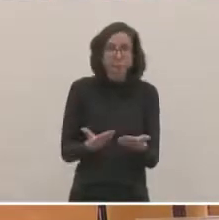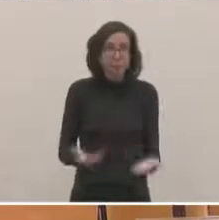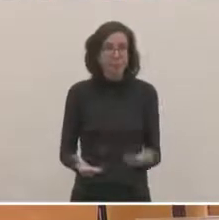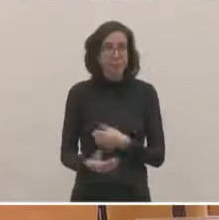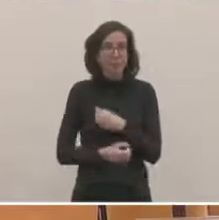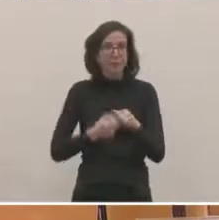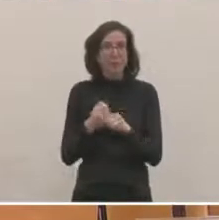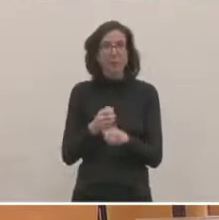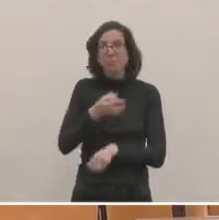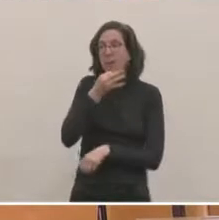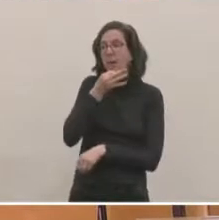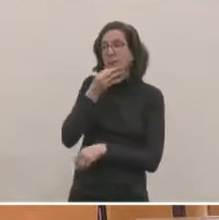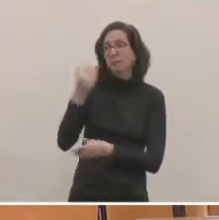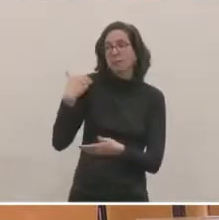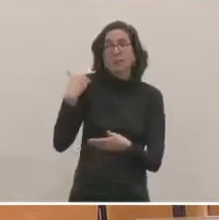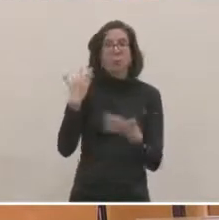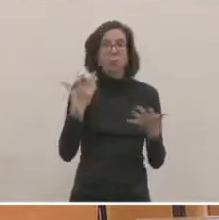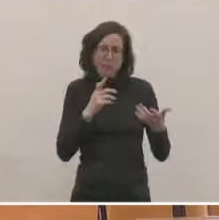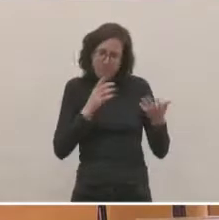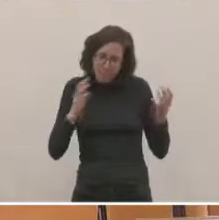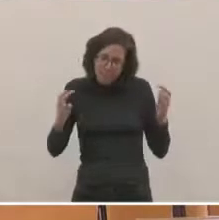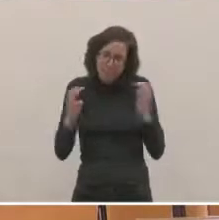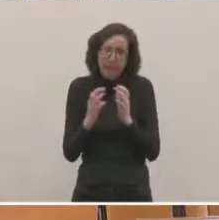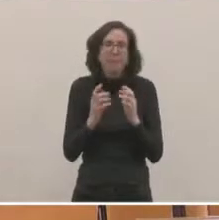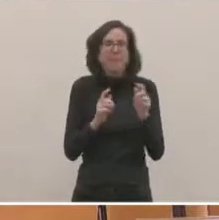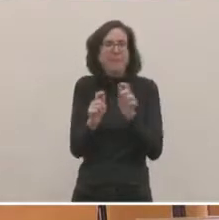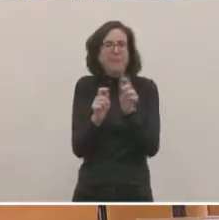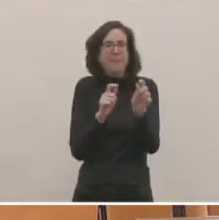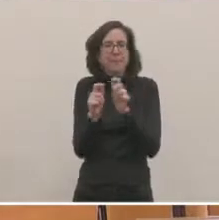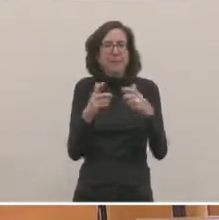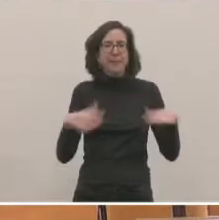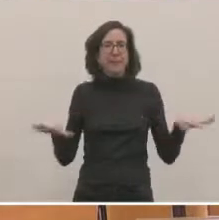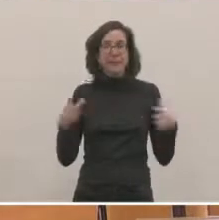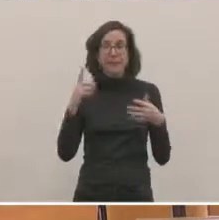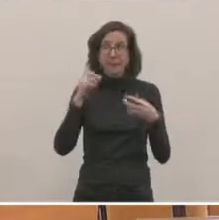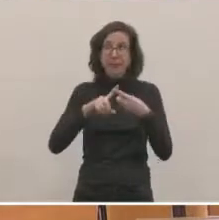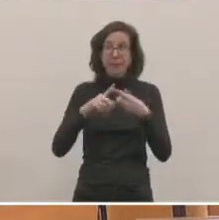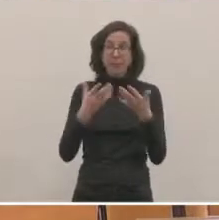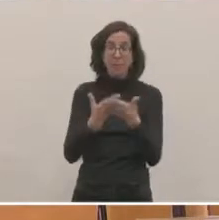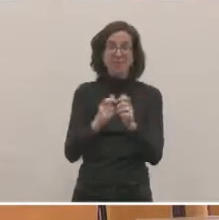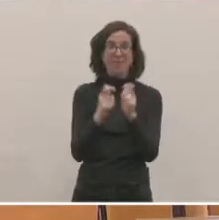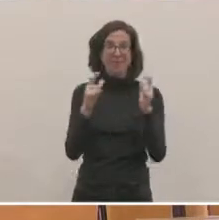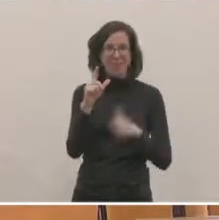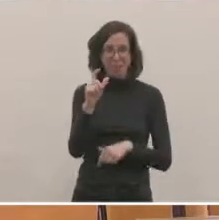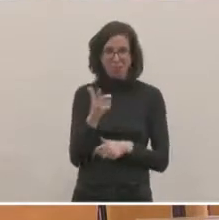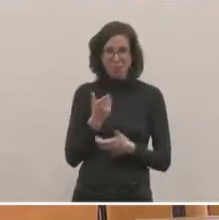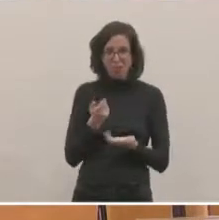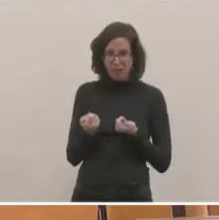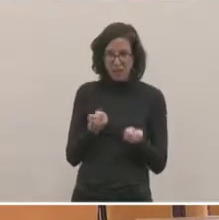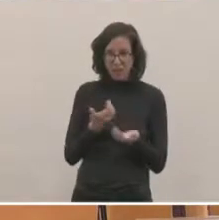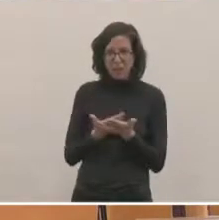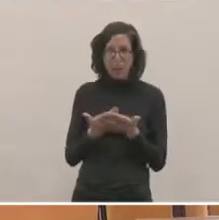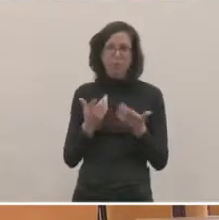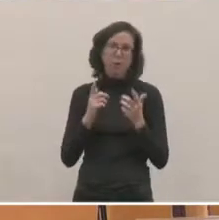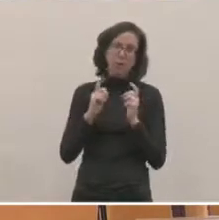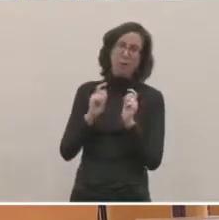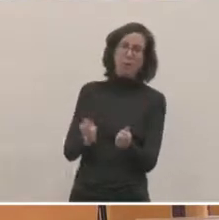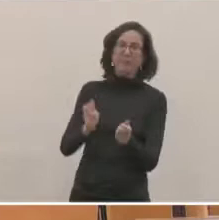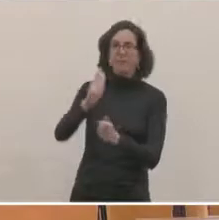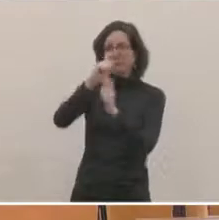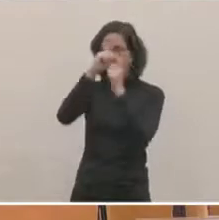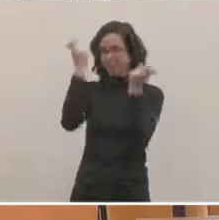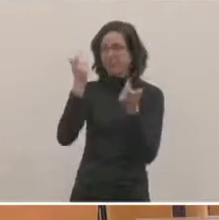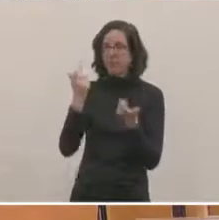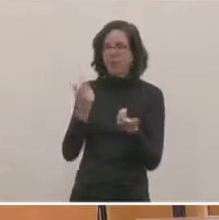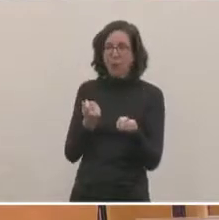métropolitain le fait de constituer une régie à personnalité morale, à autonomie financière, élargie à tout le